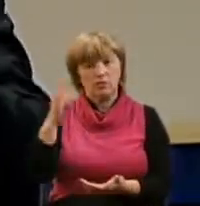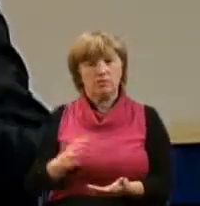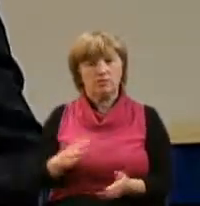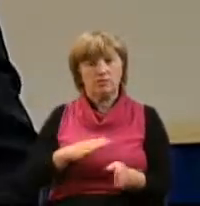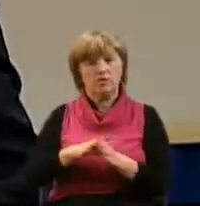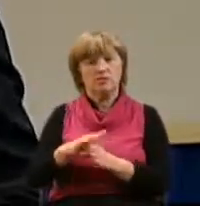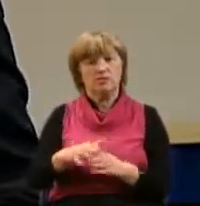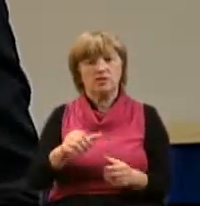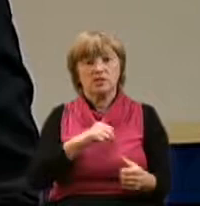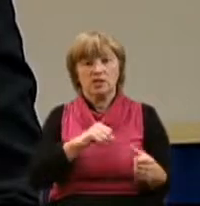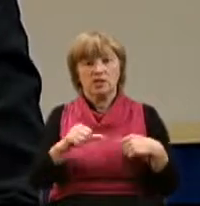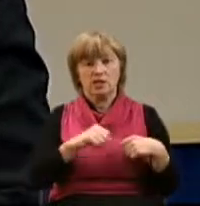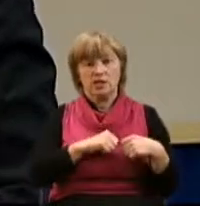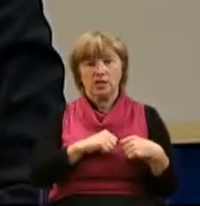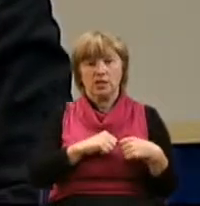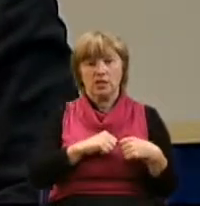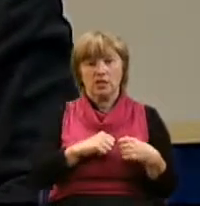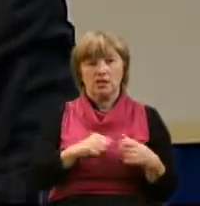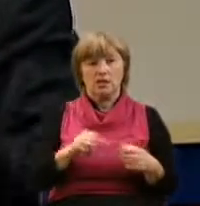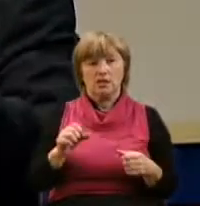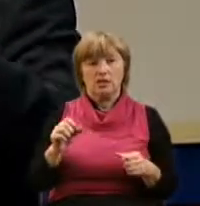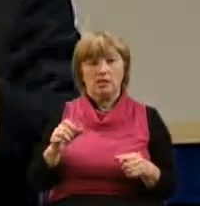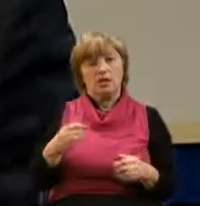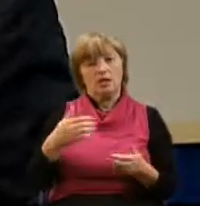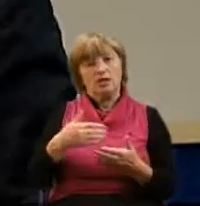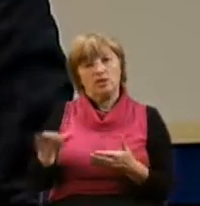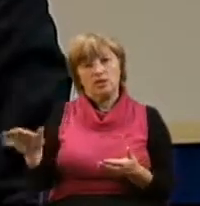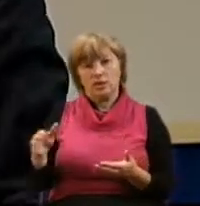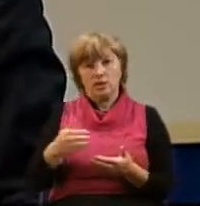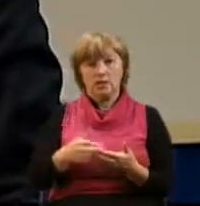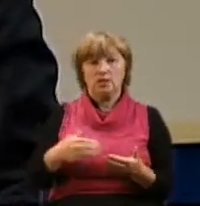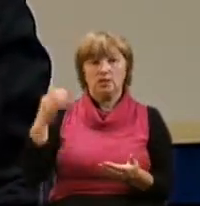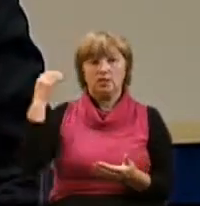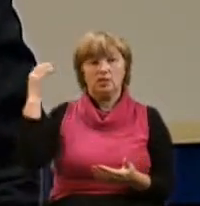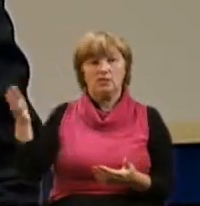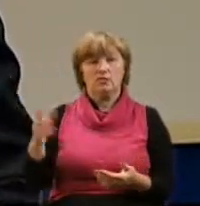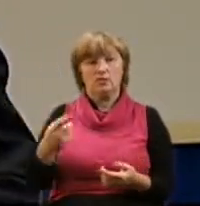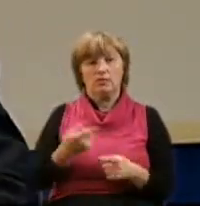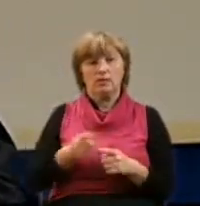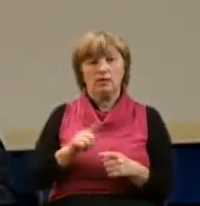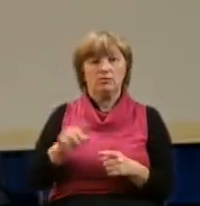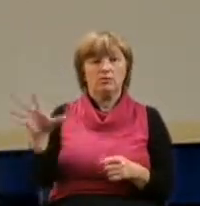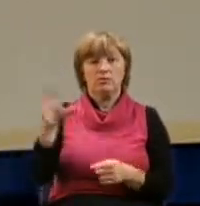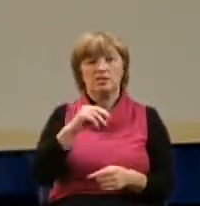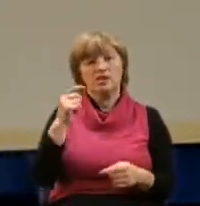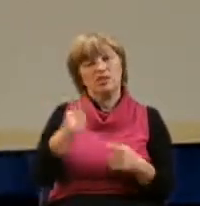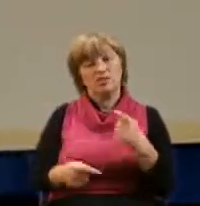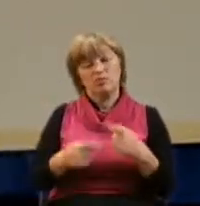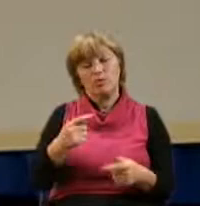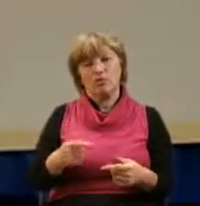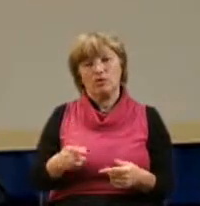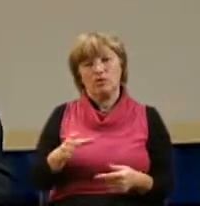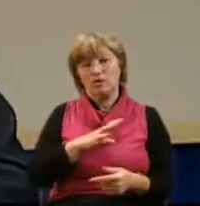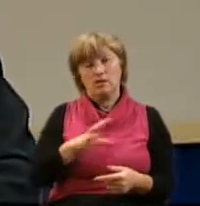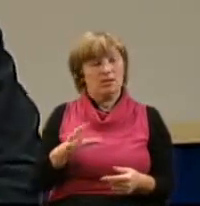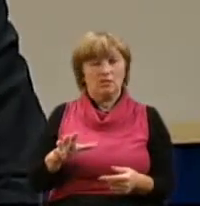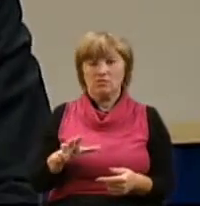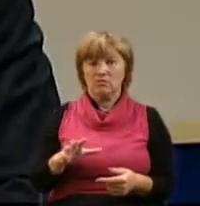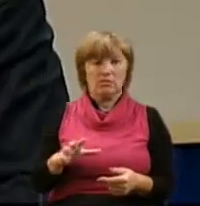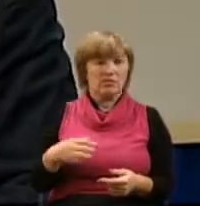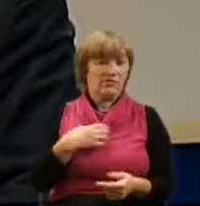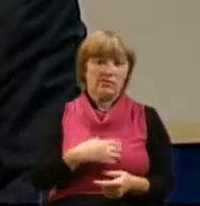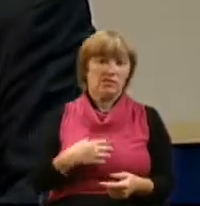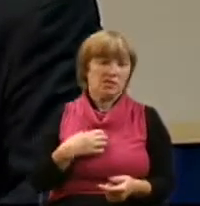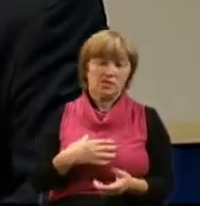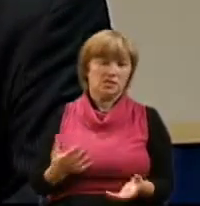совершили грех пред Господом и даже отреклись от Него. Поэтому все эти споры, конечно, они не были уместны,